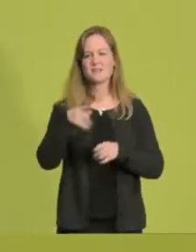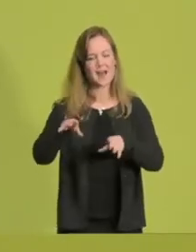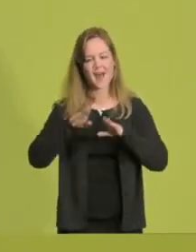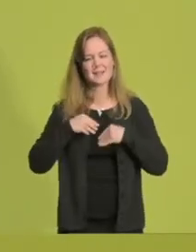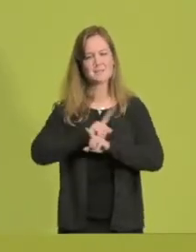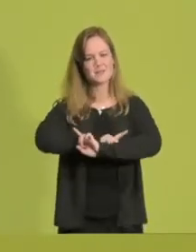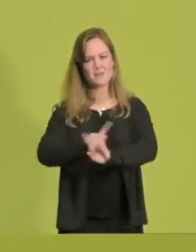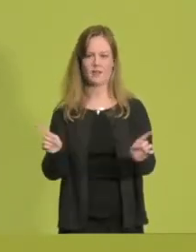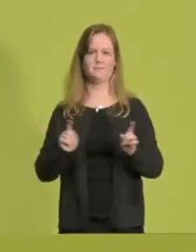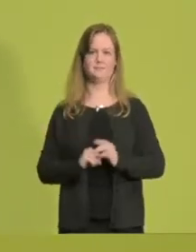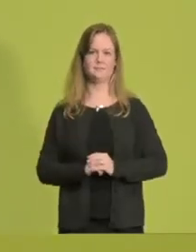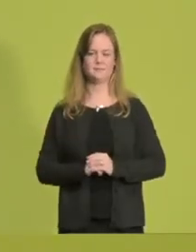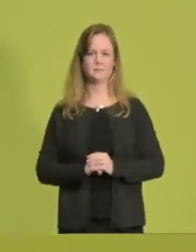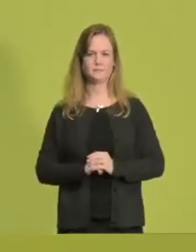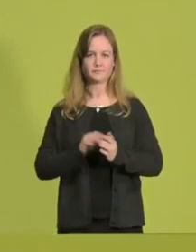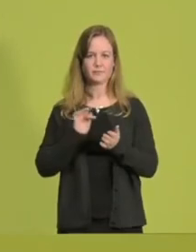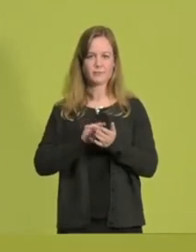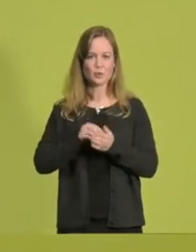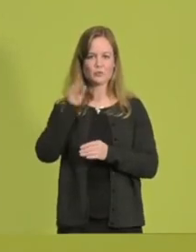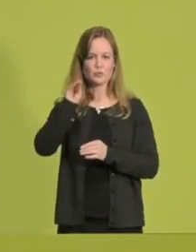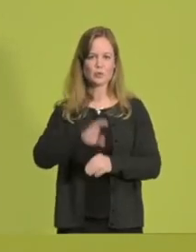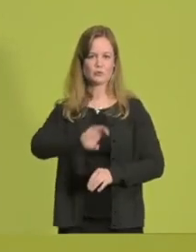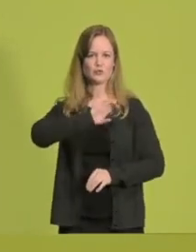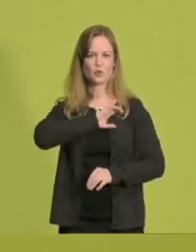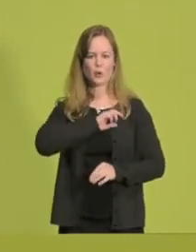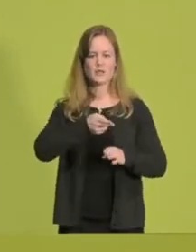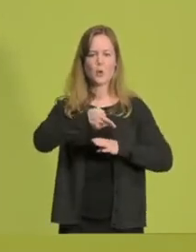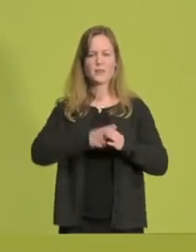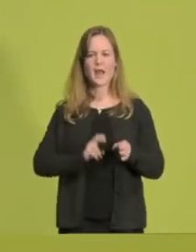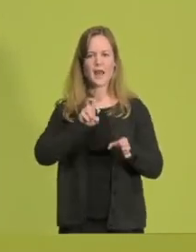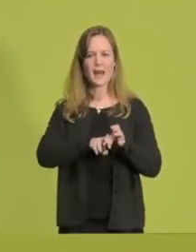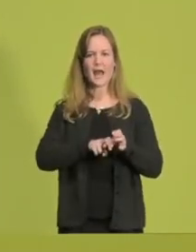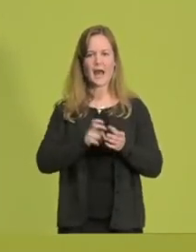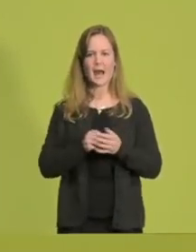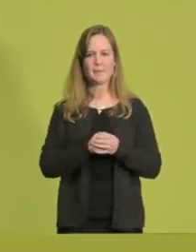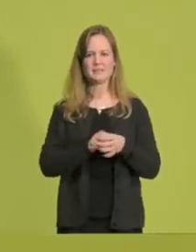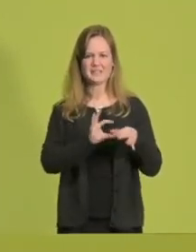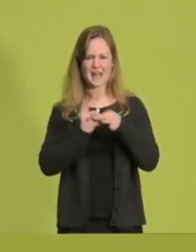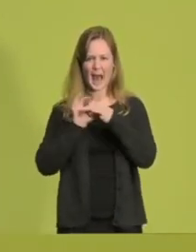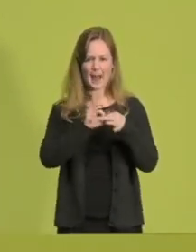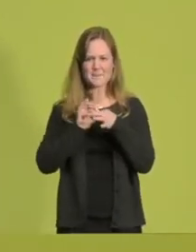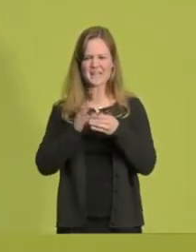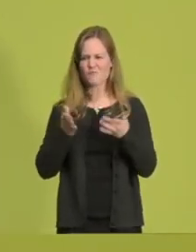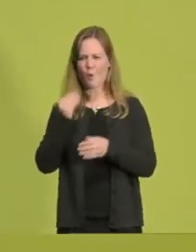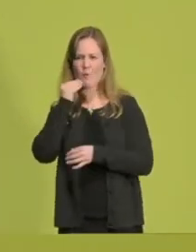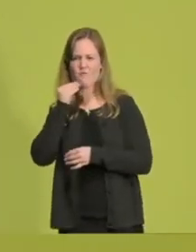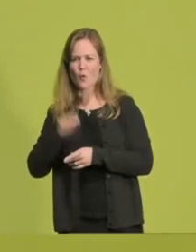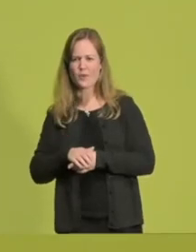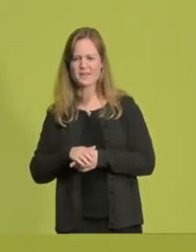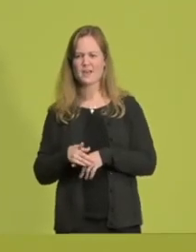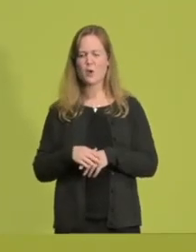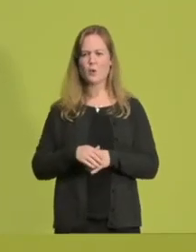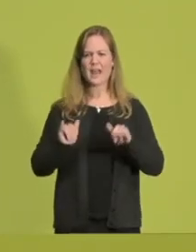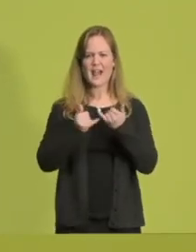abfinden, liebe Freundinnen und Freunde. Denn Zukunftschancen und Teilhabe für alle dürfen doch nicht von der Postleitzahl, dem Geldmodell, dem Bildungsgrad der